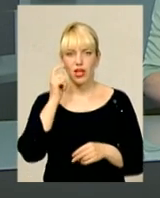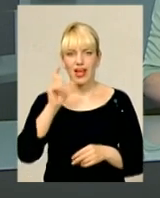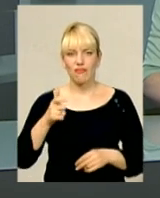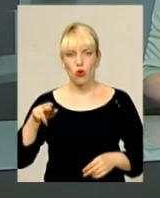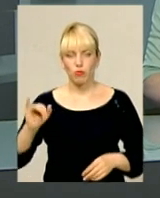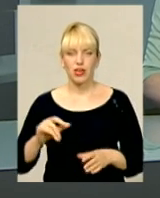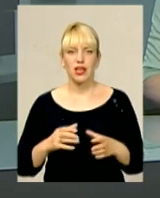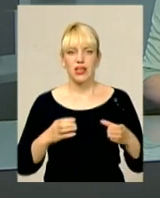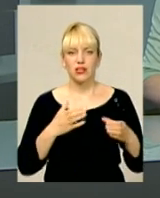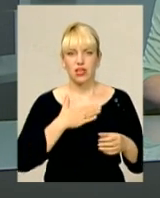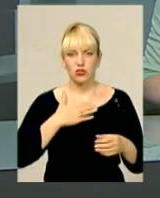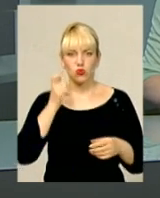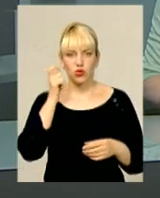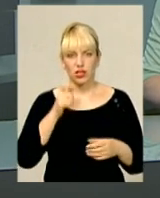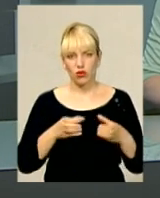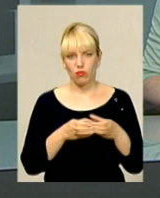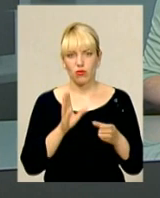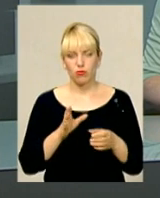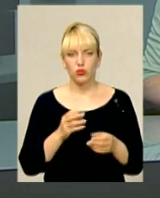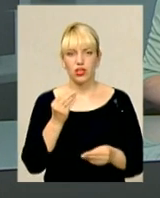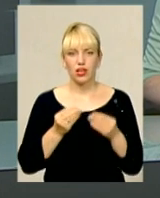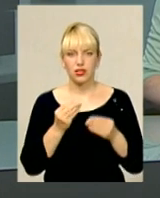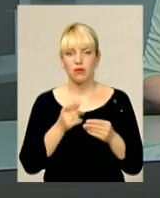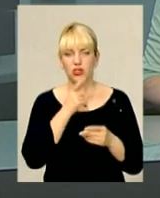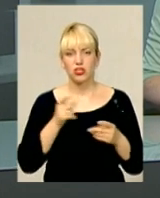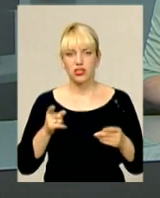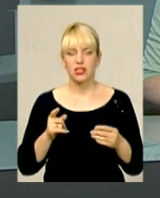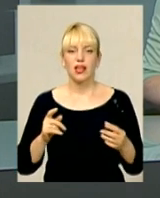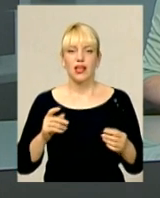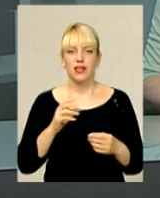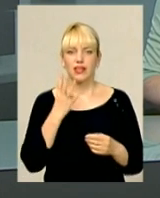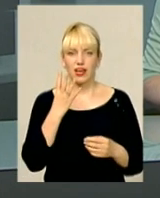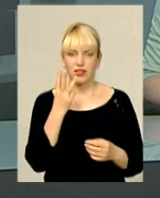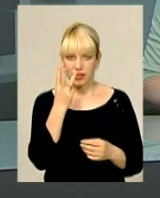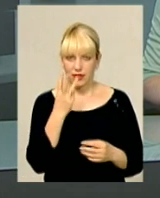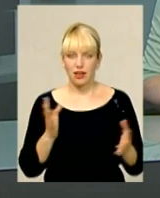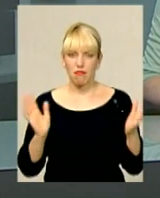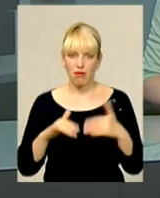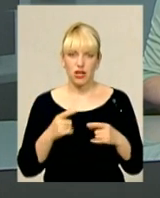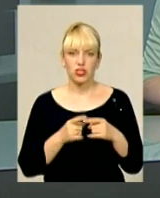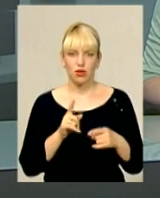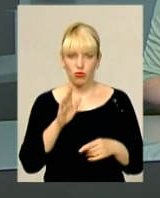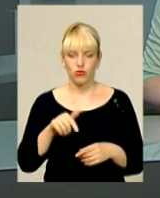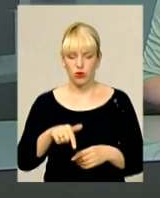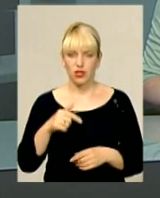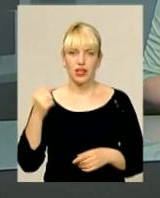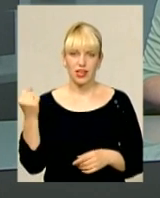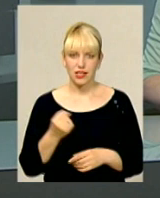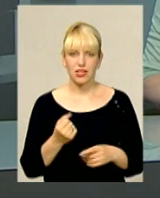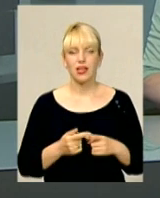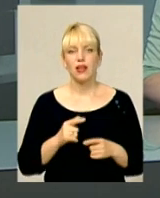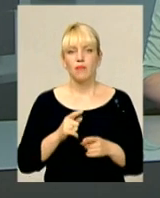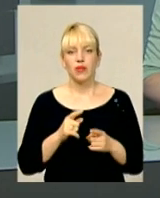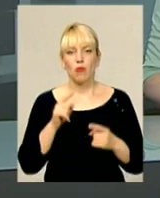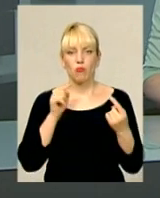України на груповому етапі зіграє під час Євро-3 матчі. Перший поєдинок відбудеться вже цієї неділі проти збірної Німеччини.